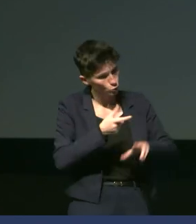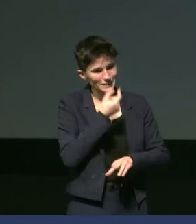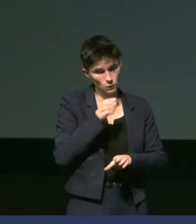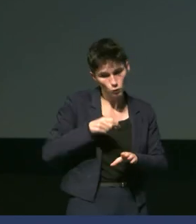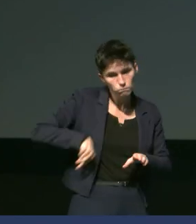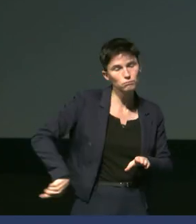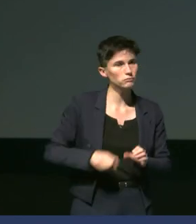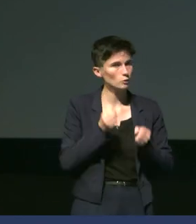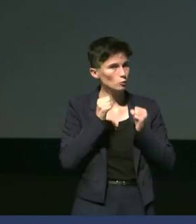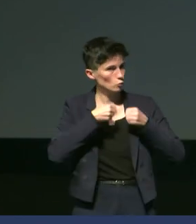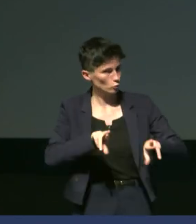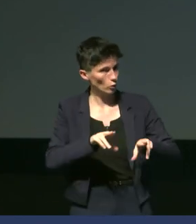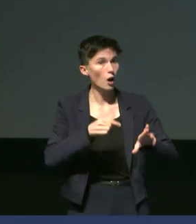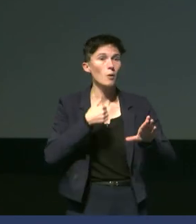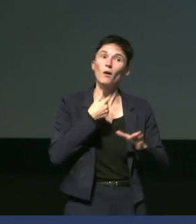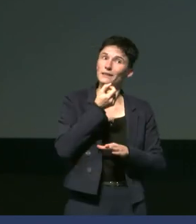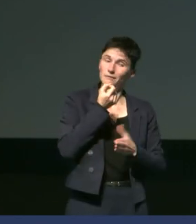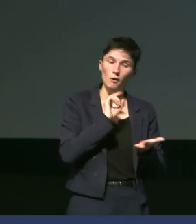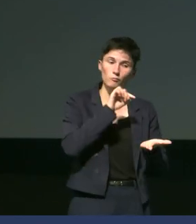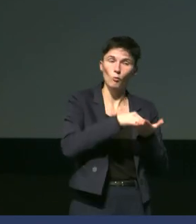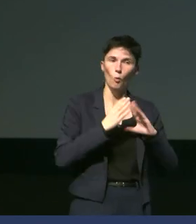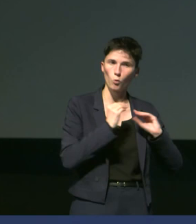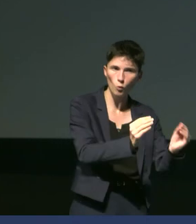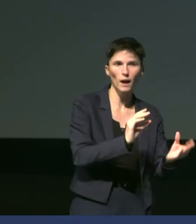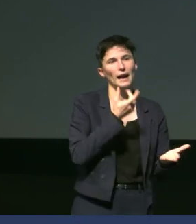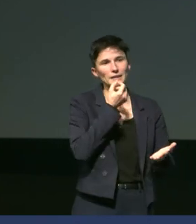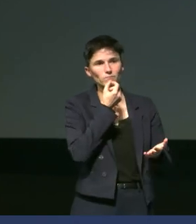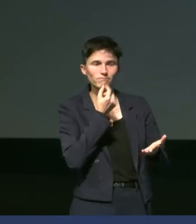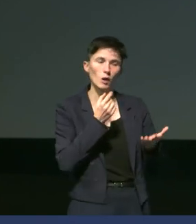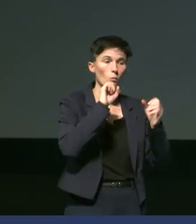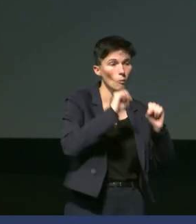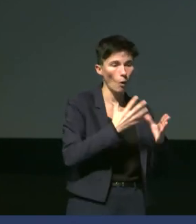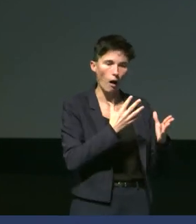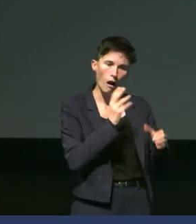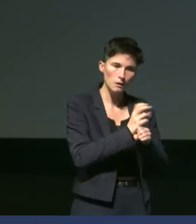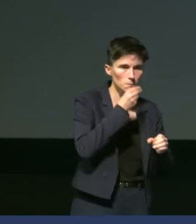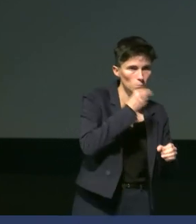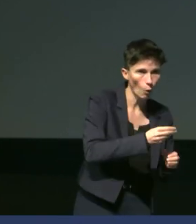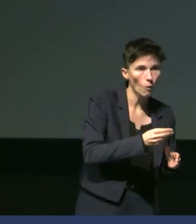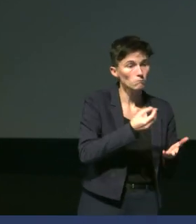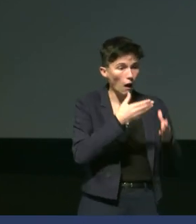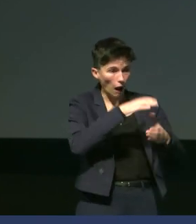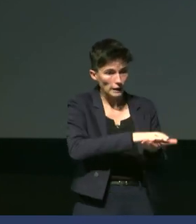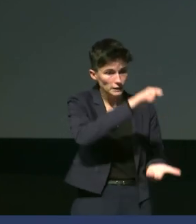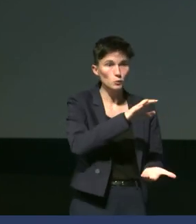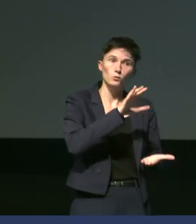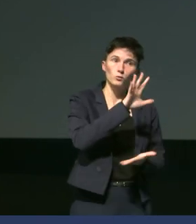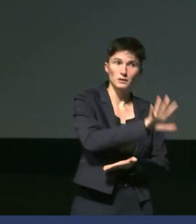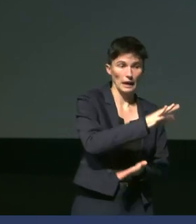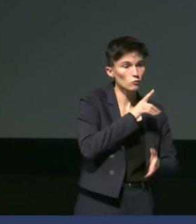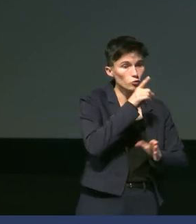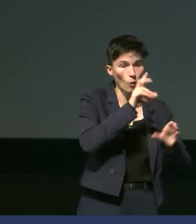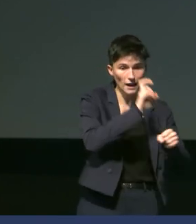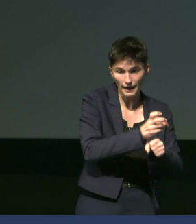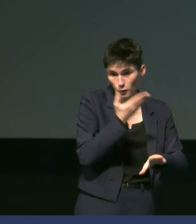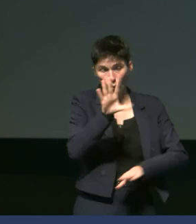terrain, j'ai pu déployer ces gélules-là. J des individus qui l'ont gardé 5 jours. J'ai des individus qui l'ont gardé 50 jours. Donc, on a une